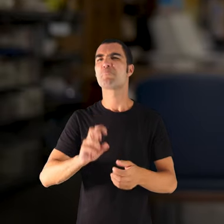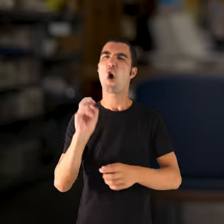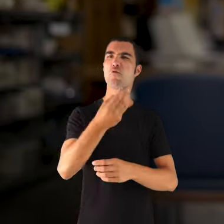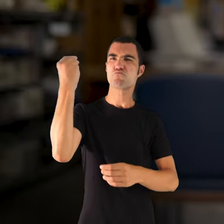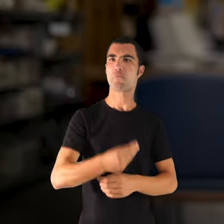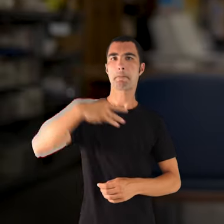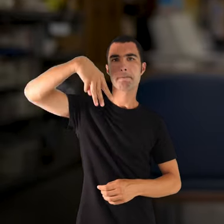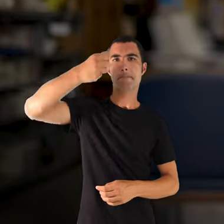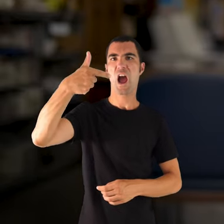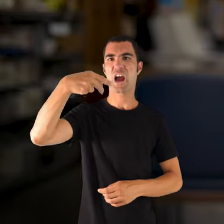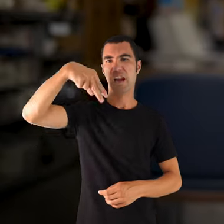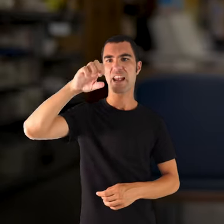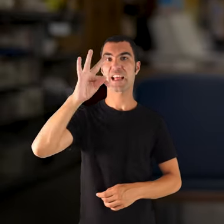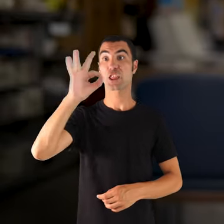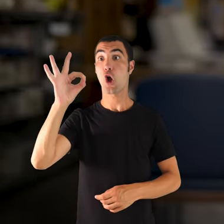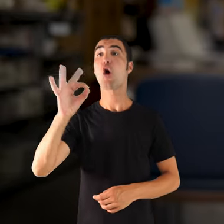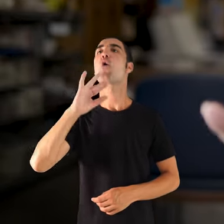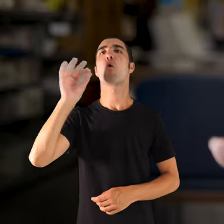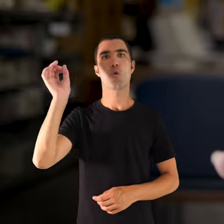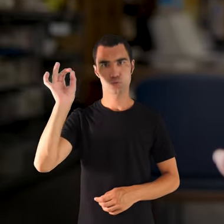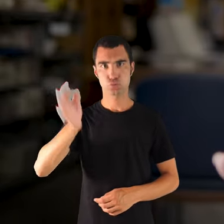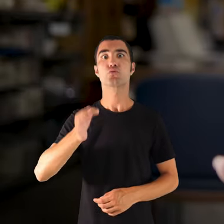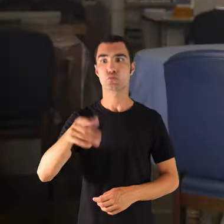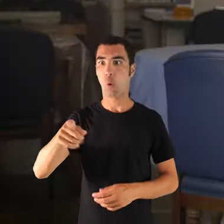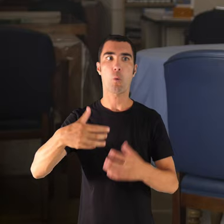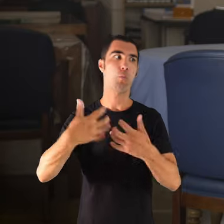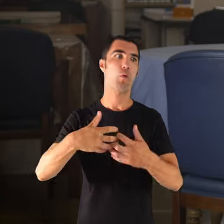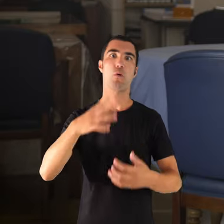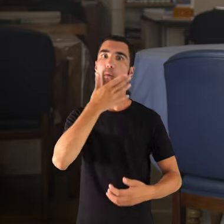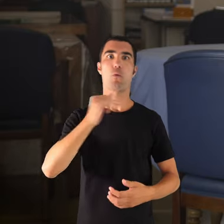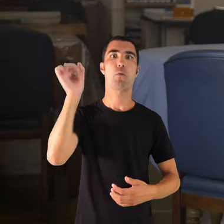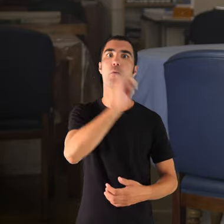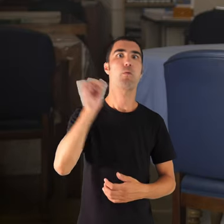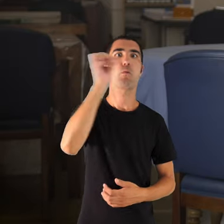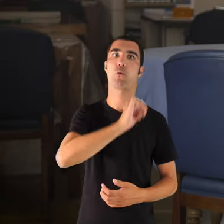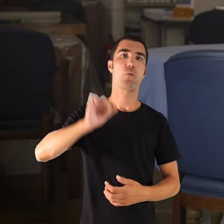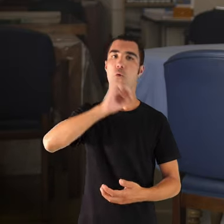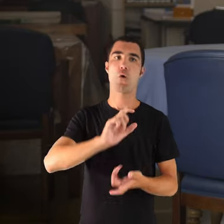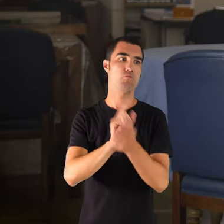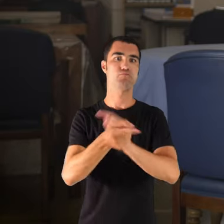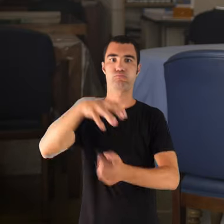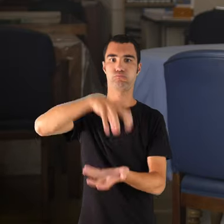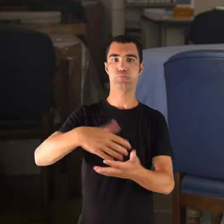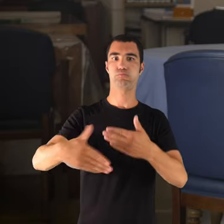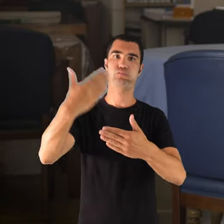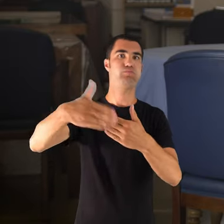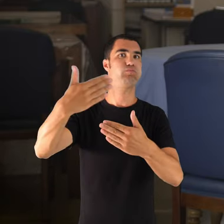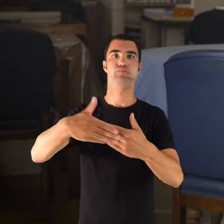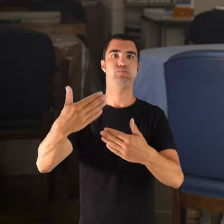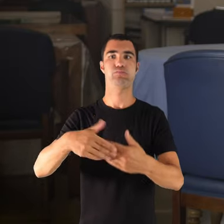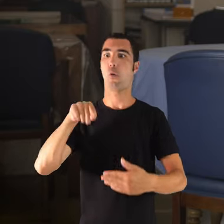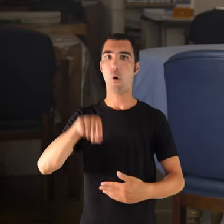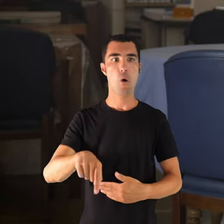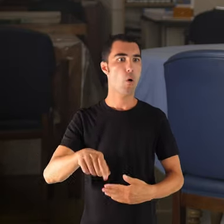li donaven un magneto i va escomplar i aquell motor va ser una maravilla, va ser una maravilla. És a dir, allò va ser,